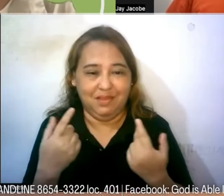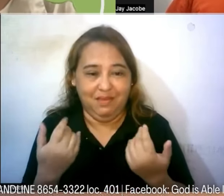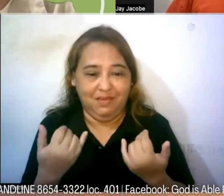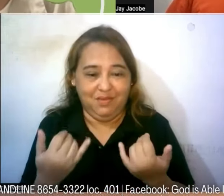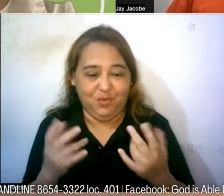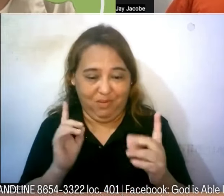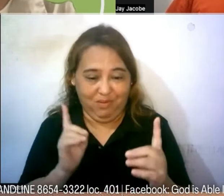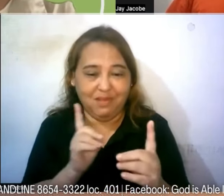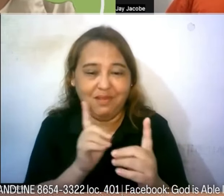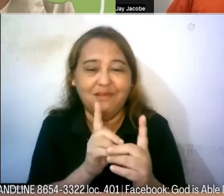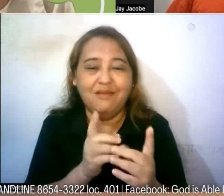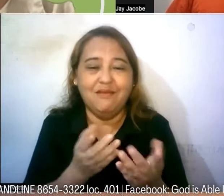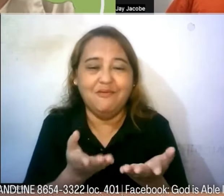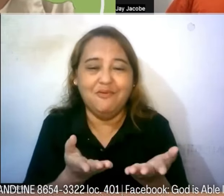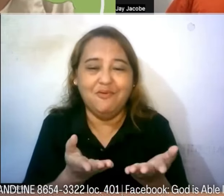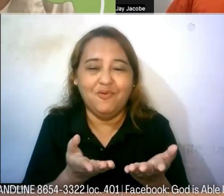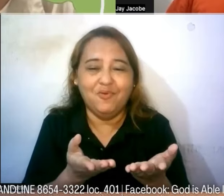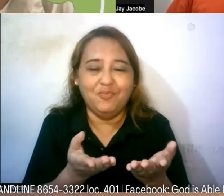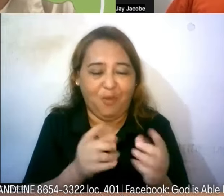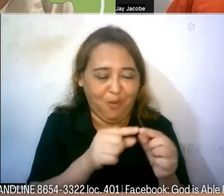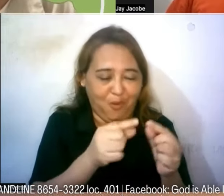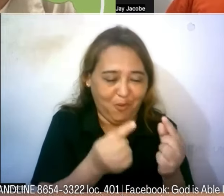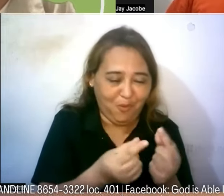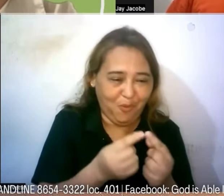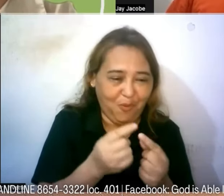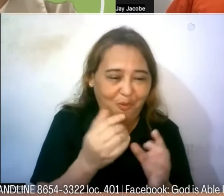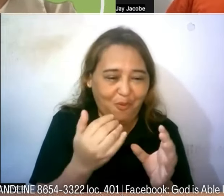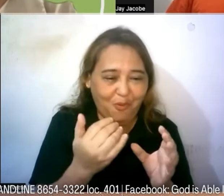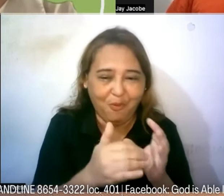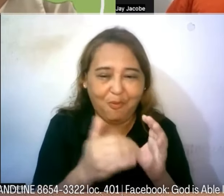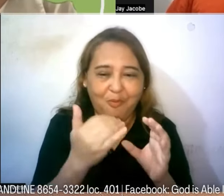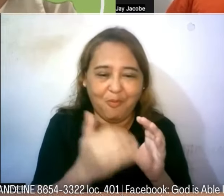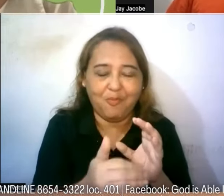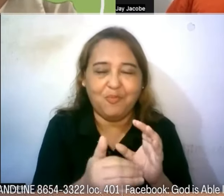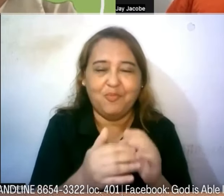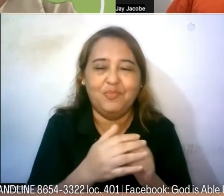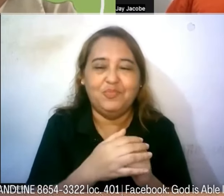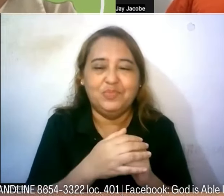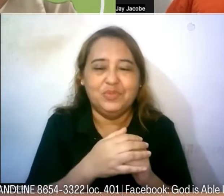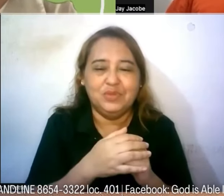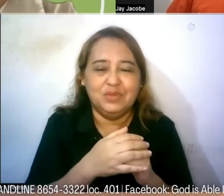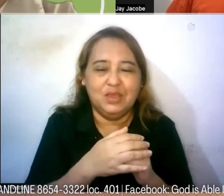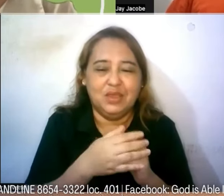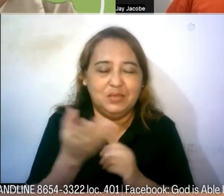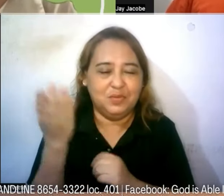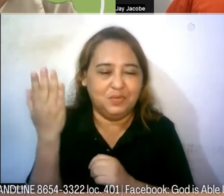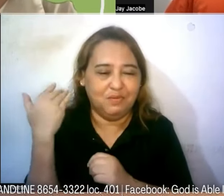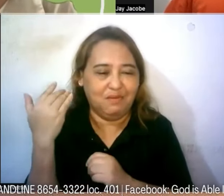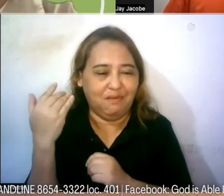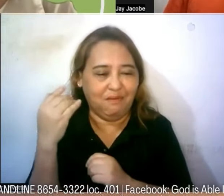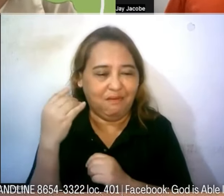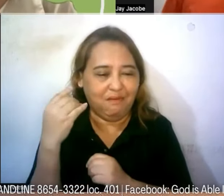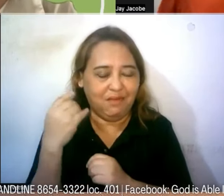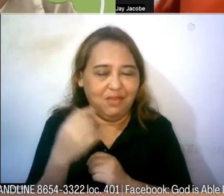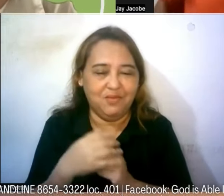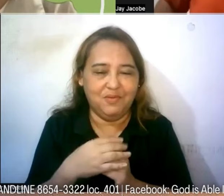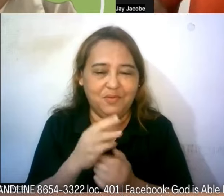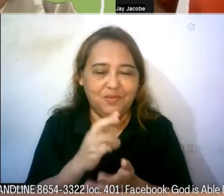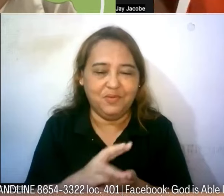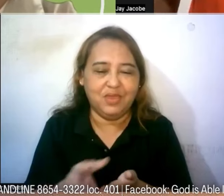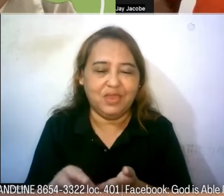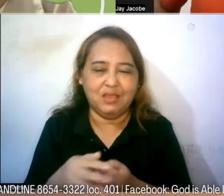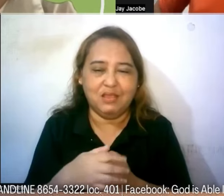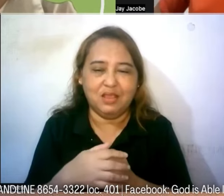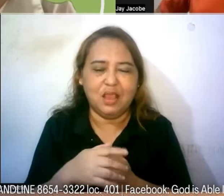maraming group chat group chat nagkita na rin ho tayo nung nakaraang linggo at napakinggan nyo po ang God is able bilang ministry